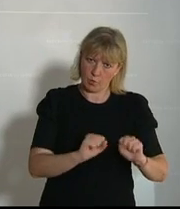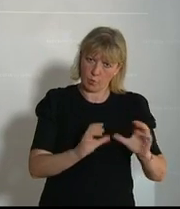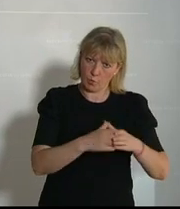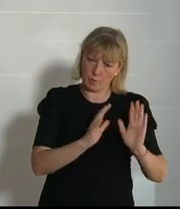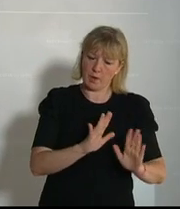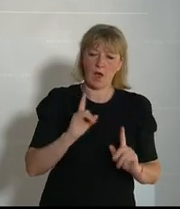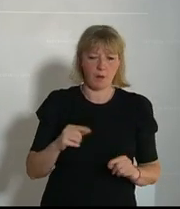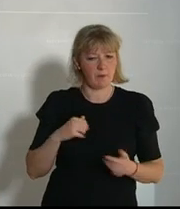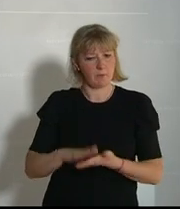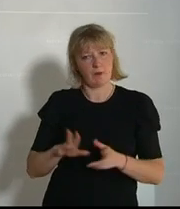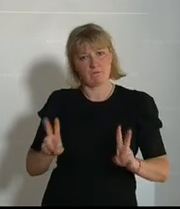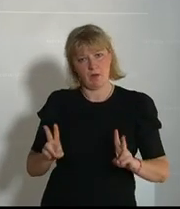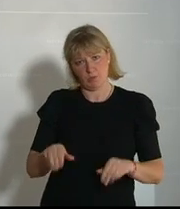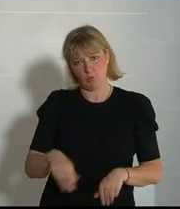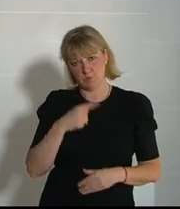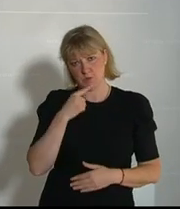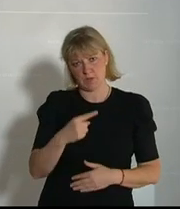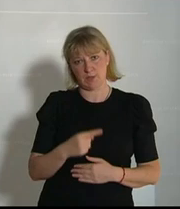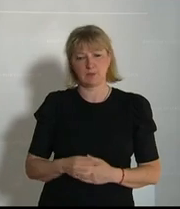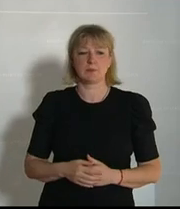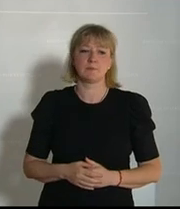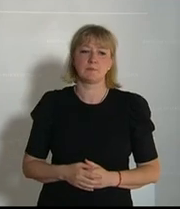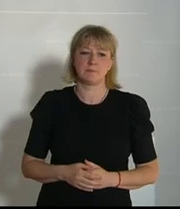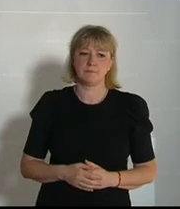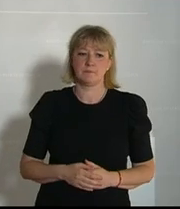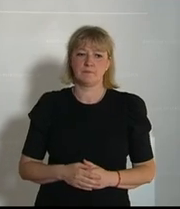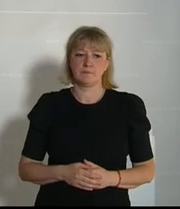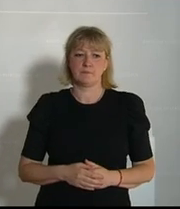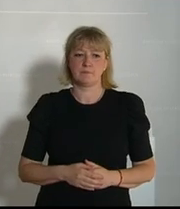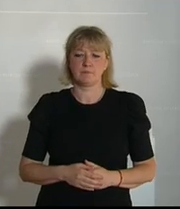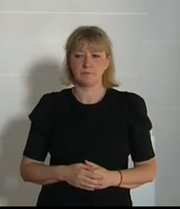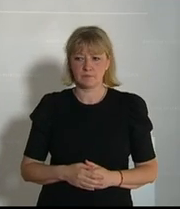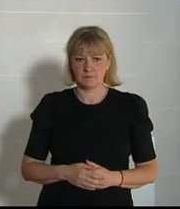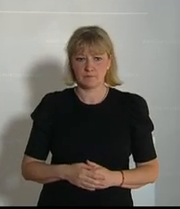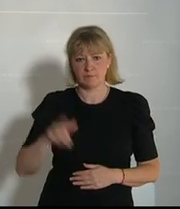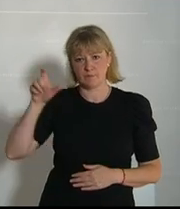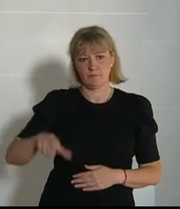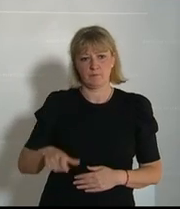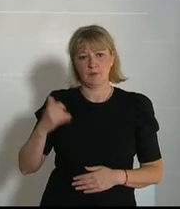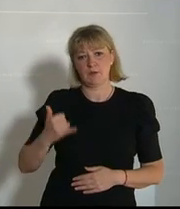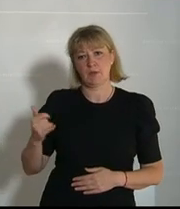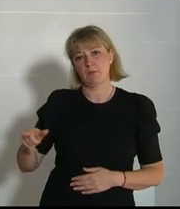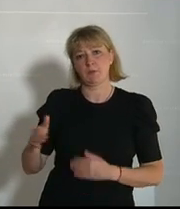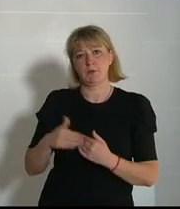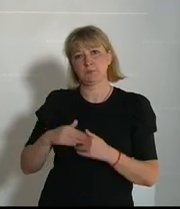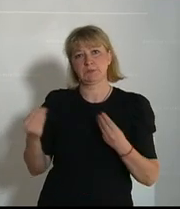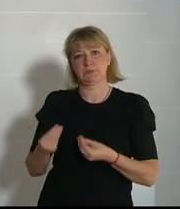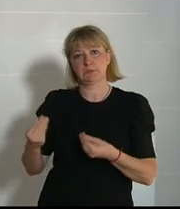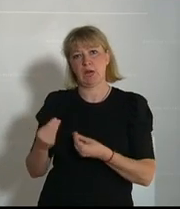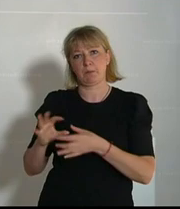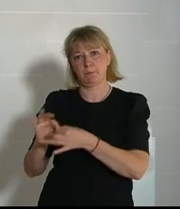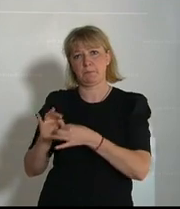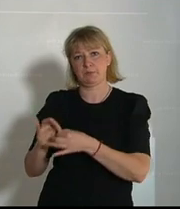wir am Boden der Wahrheit. Wenn jemand, wenn jemand einen Sachbezug weiter hat,